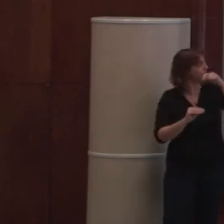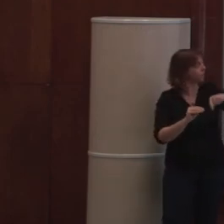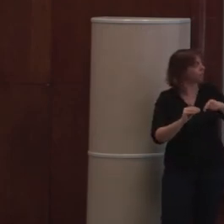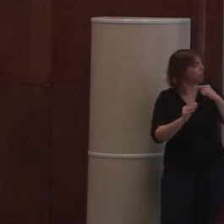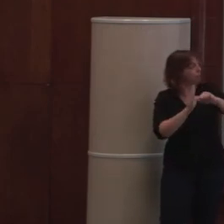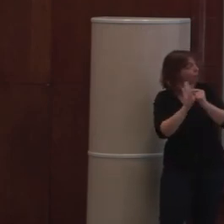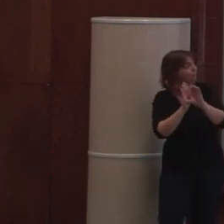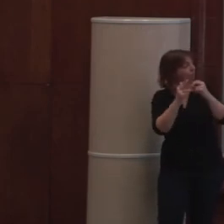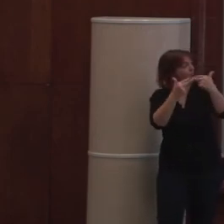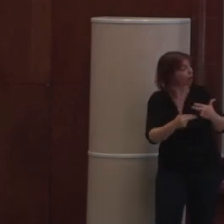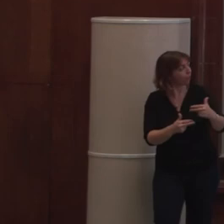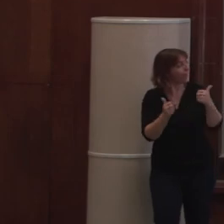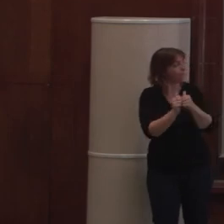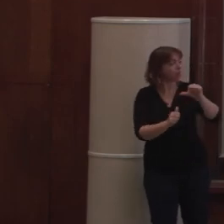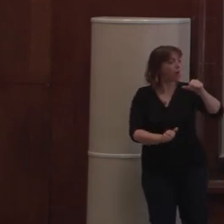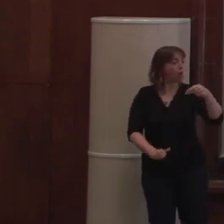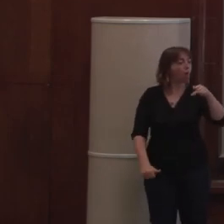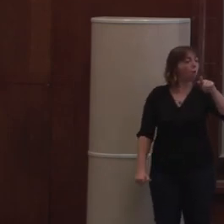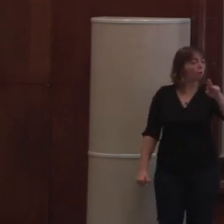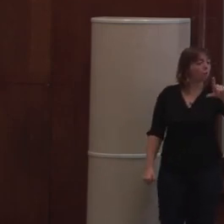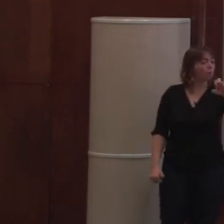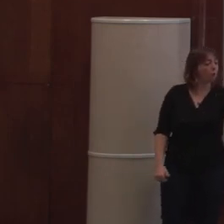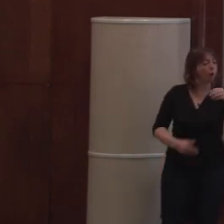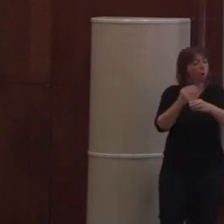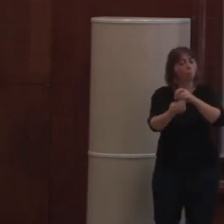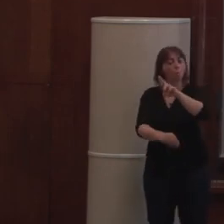Oui, tout à fait.